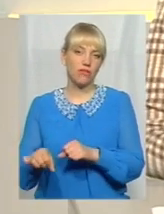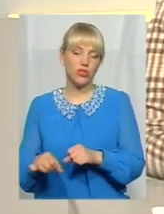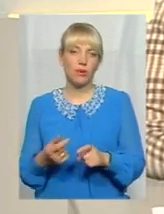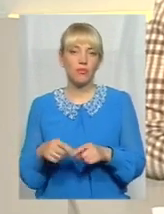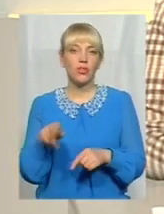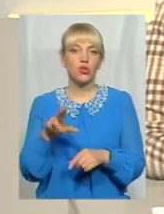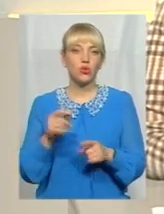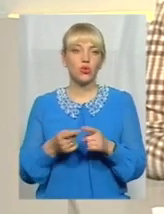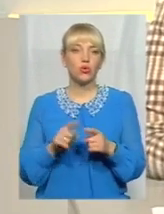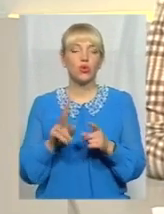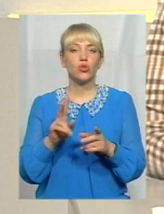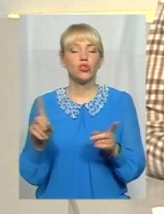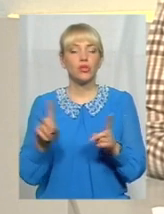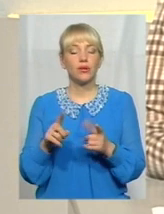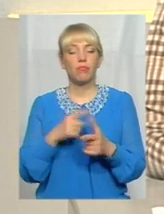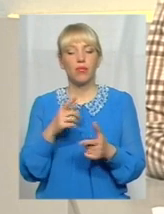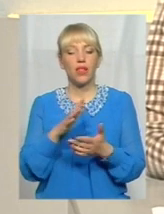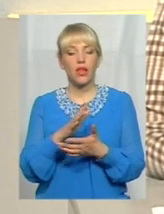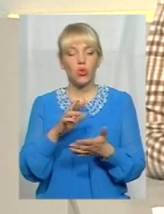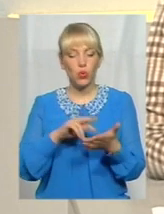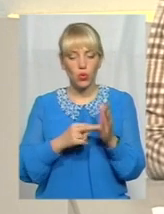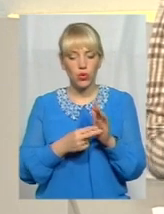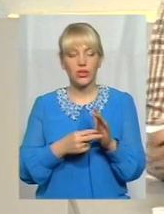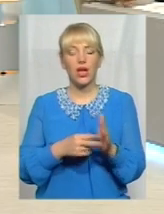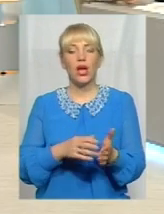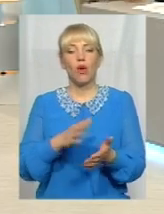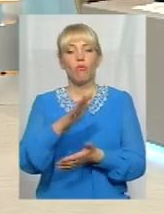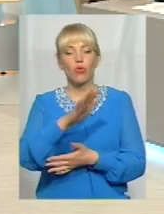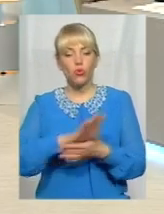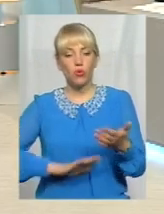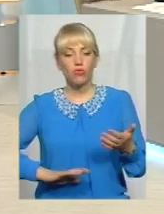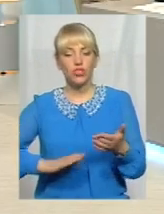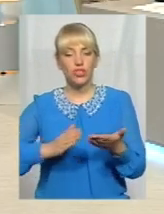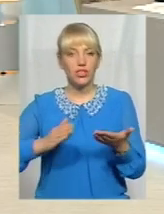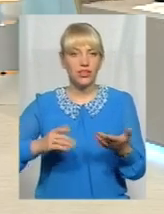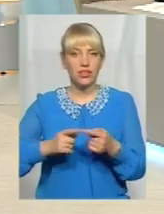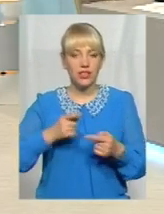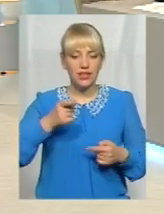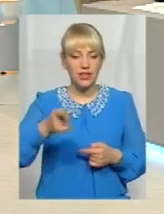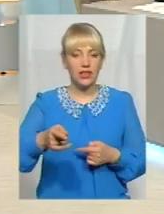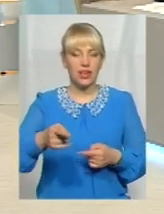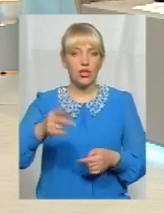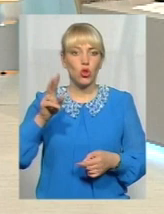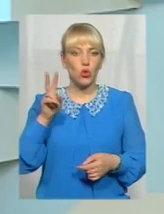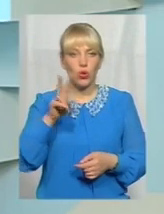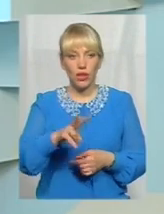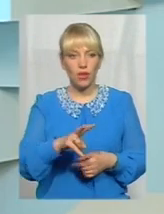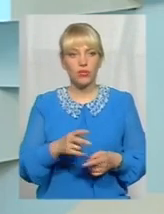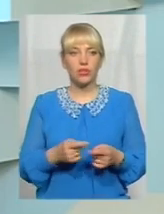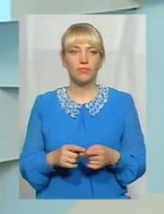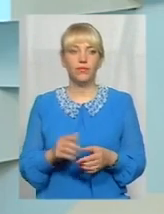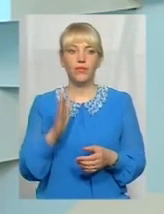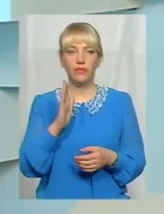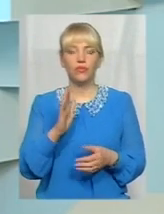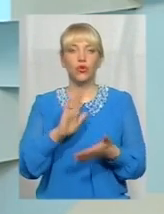приводу того, чи плануєте продовжити тролейбусні маршрути для того, щоб мобільність була краще? У умовах, коли є